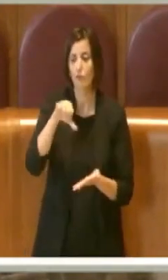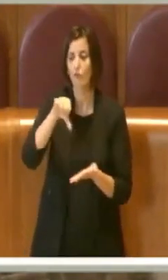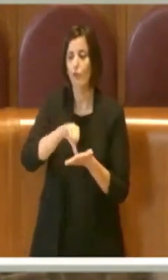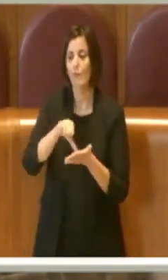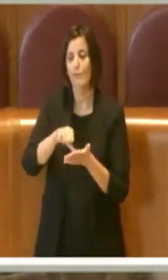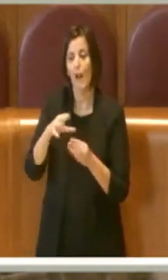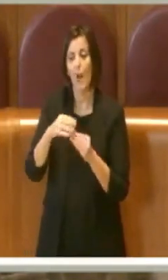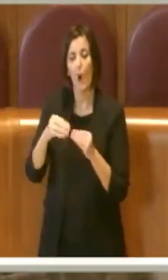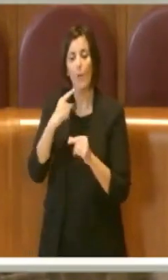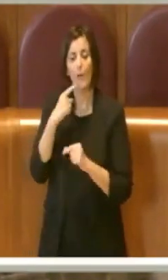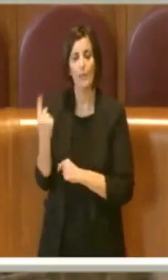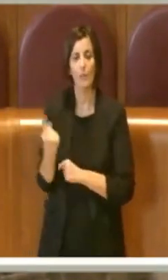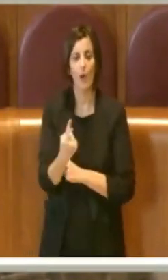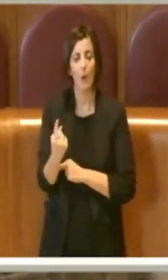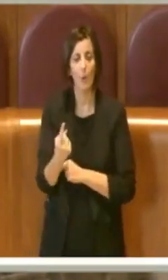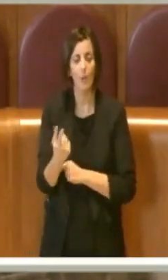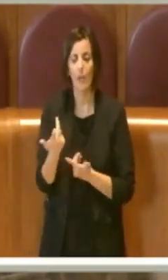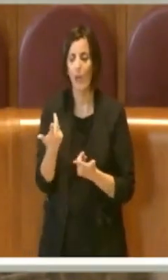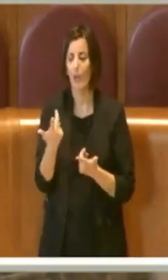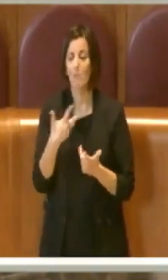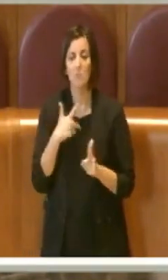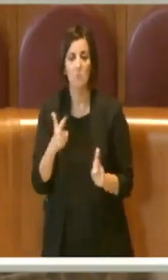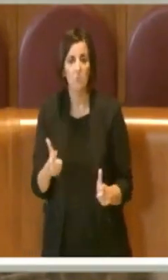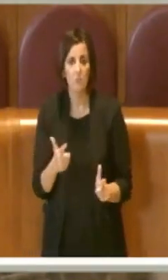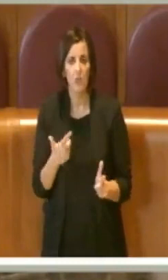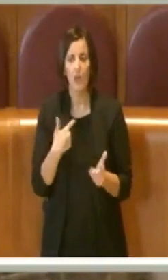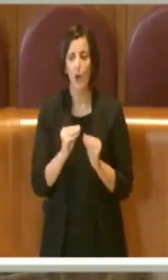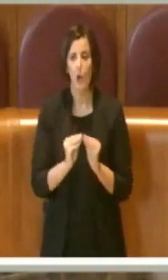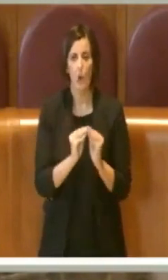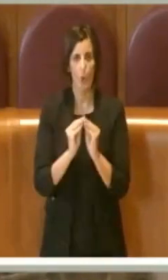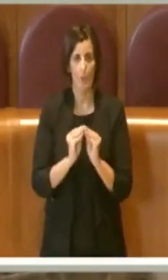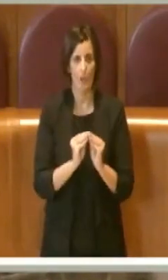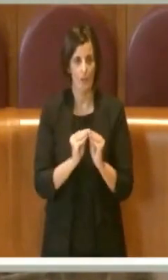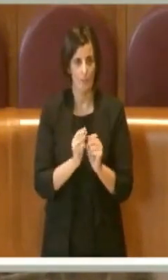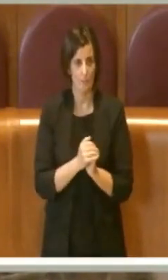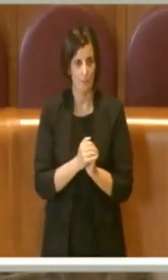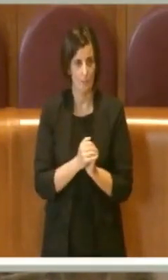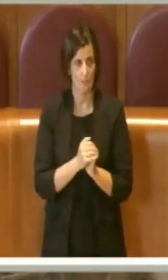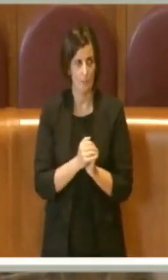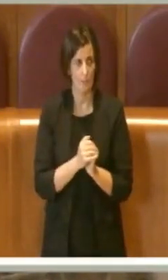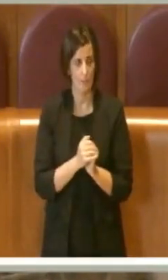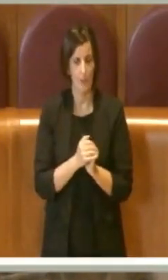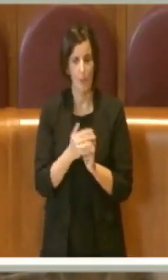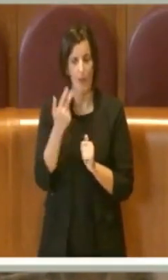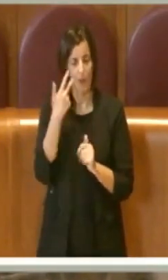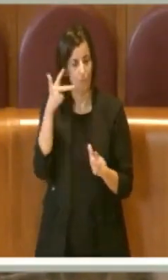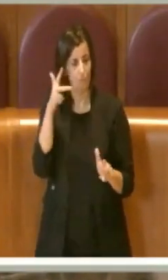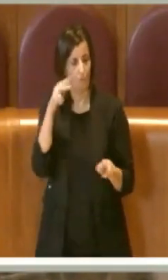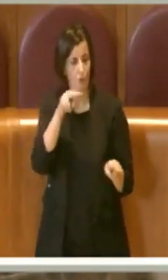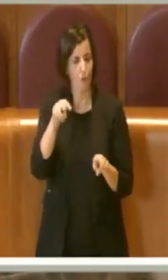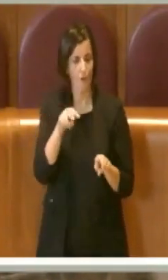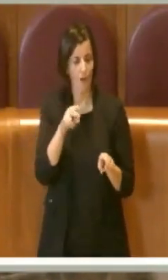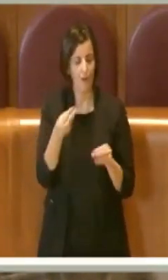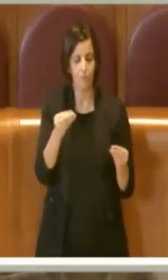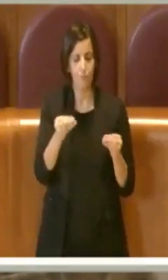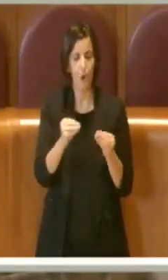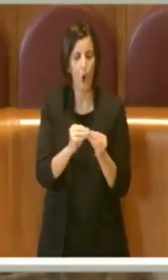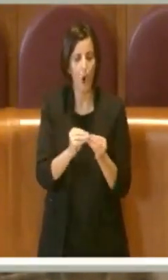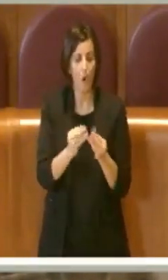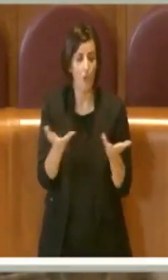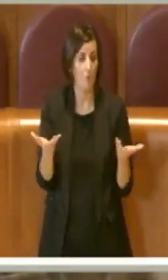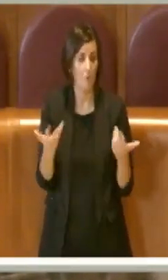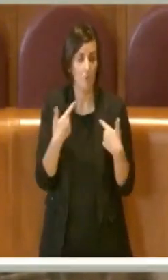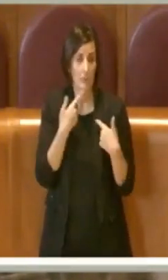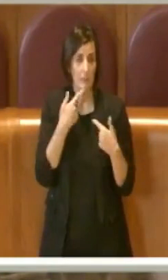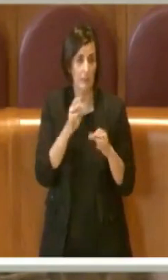operativa unica, in che modo verrà implementata la videosorveglianza. Potrei andare avanti